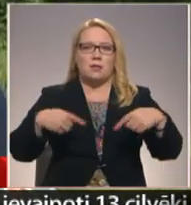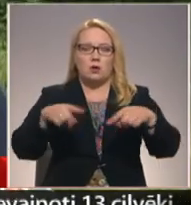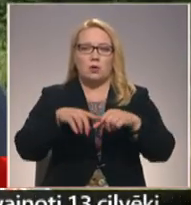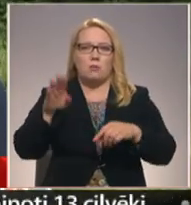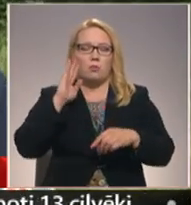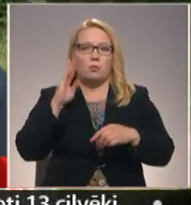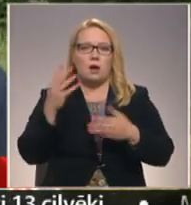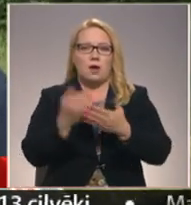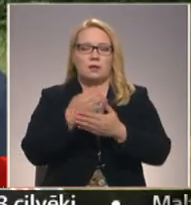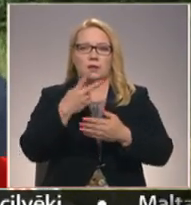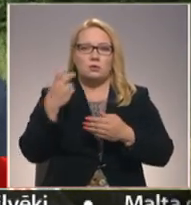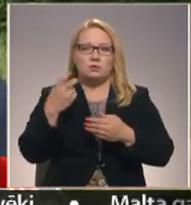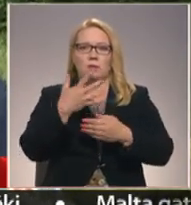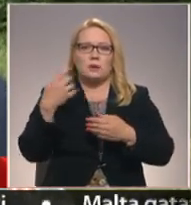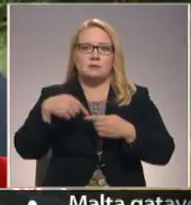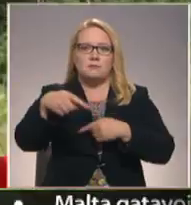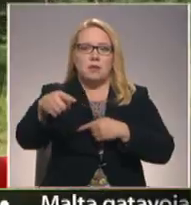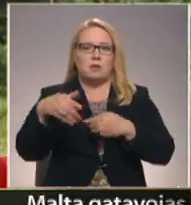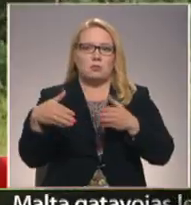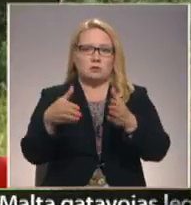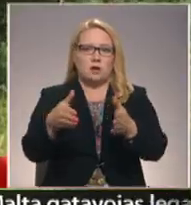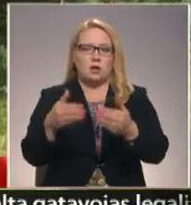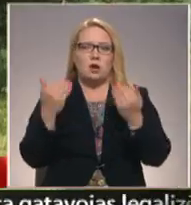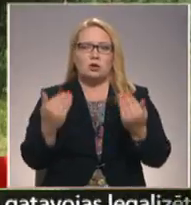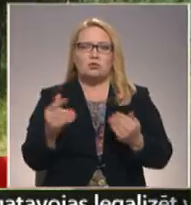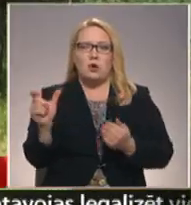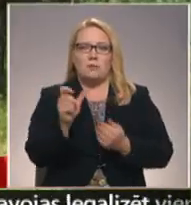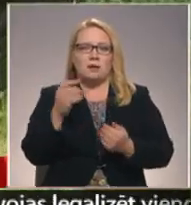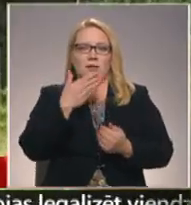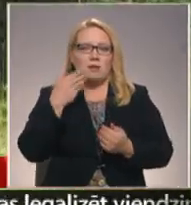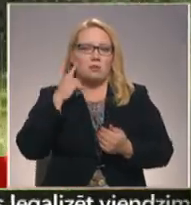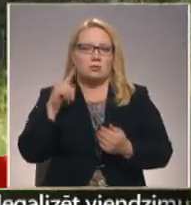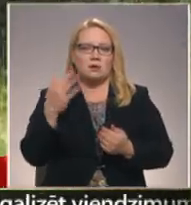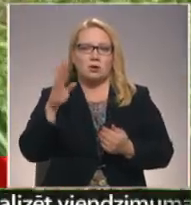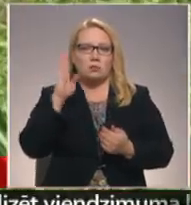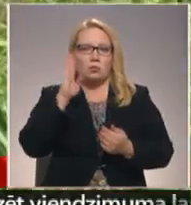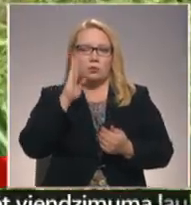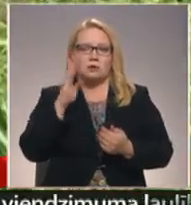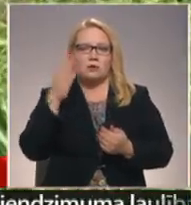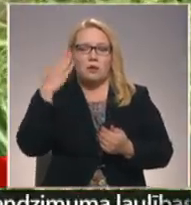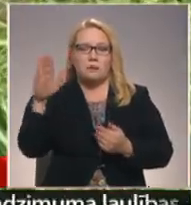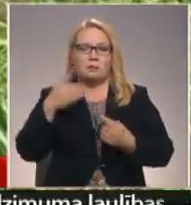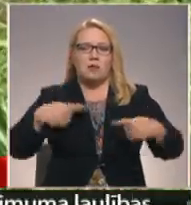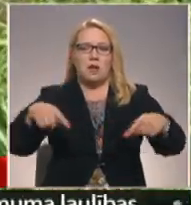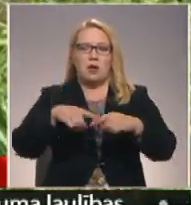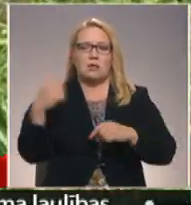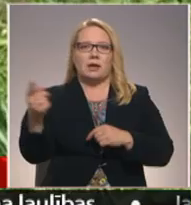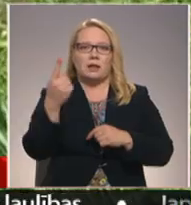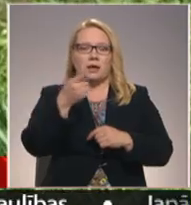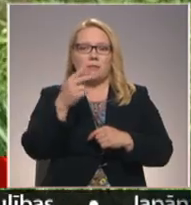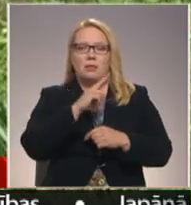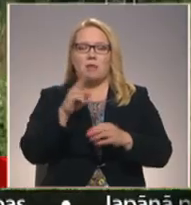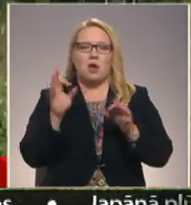atrast 200-500 metrus no ceļa. Šobrīd gan nav zināmas, cik ilga zēns nepazīstamajā teritorijā varēja klīst, taču